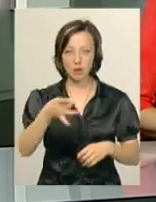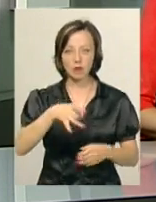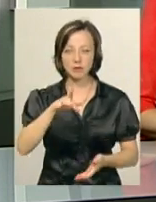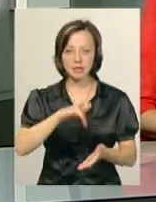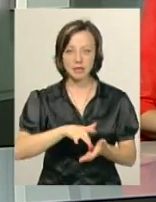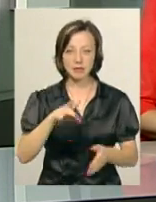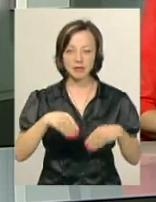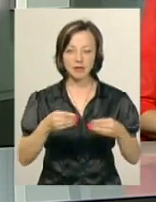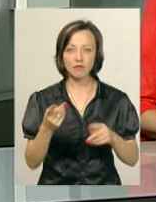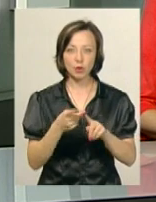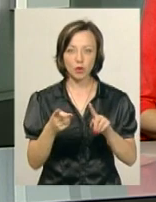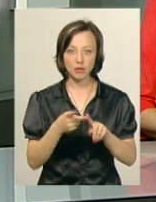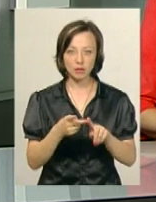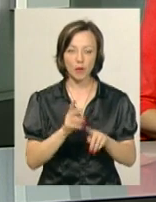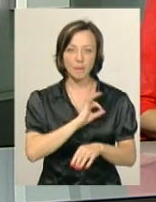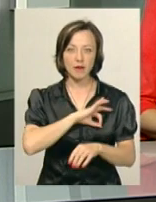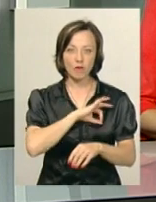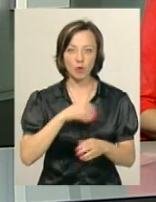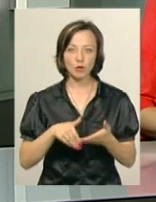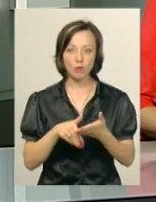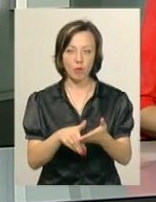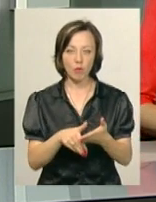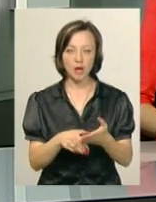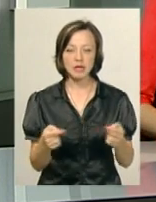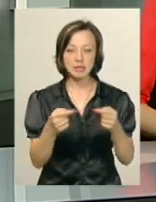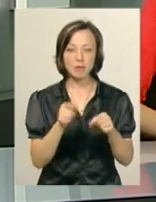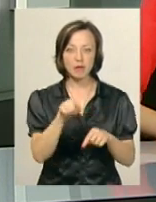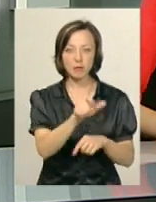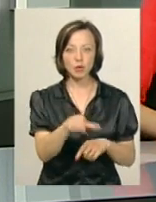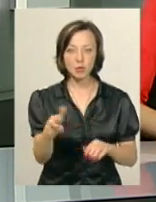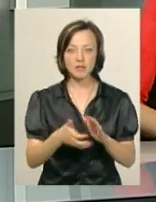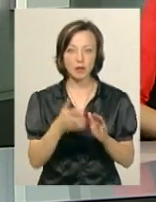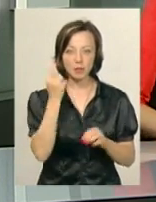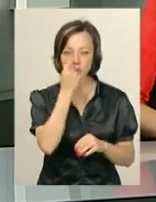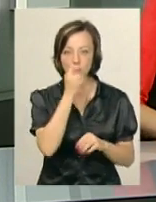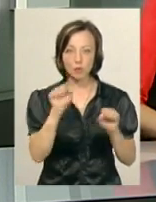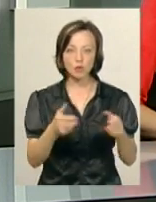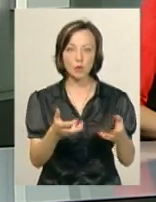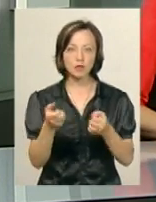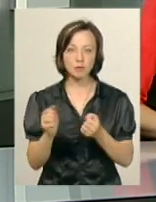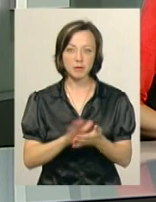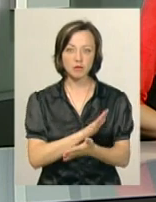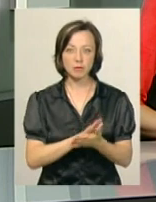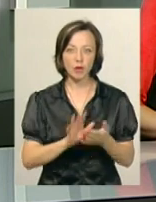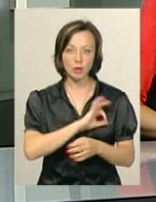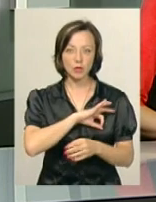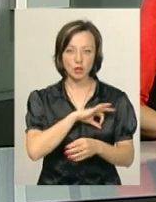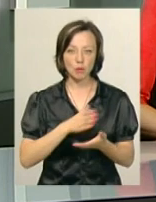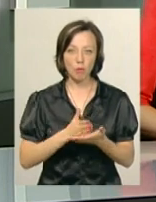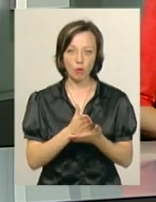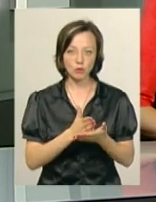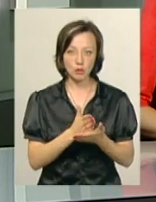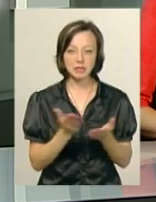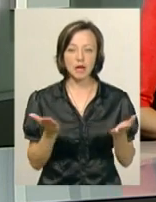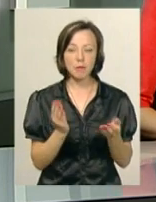центру з надання вторинної правової допомоги. Саме там люди з вадами зору можуть отримати безоплатні правові послуги.